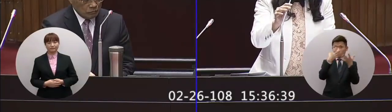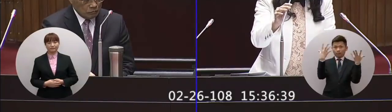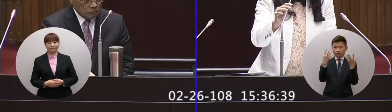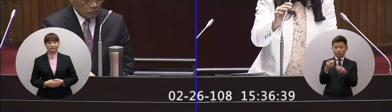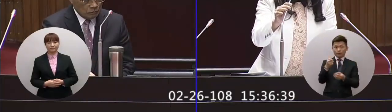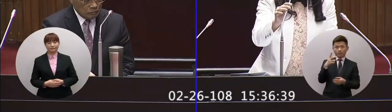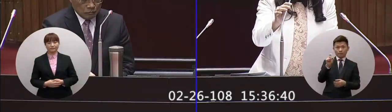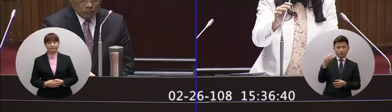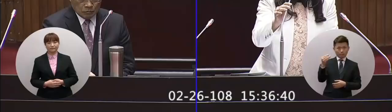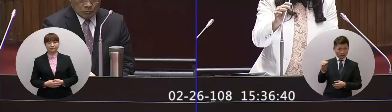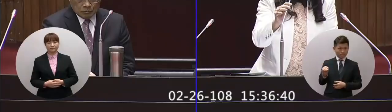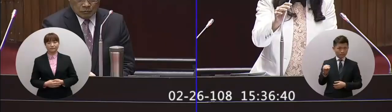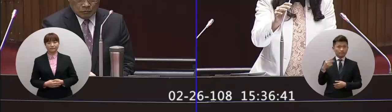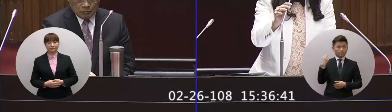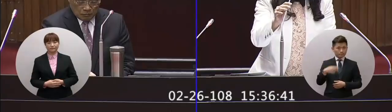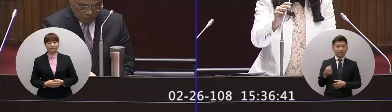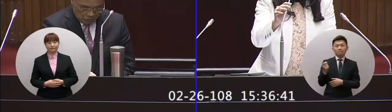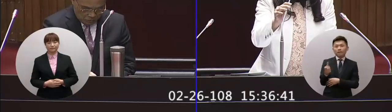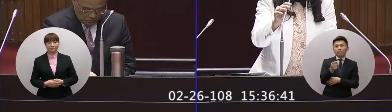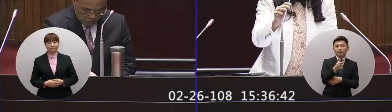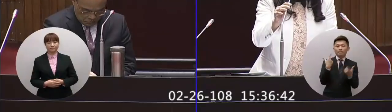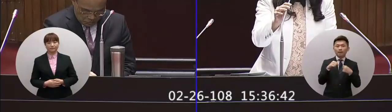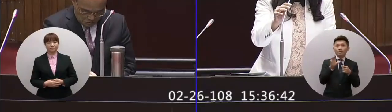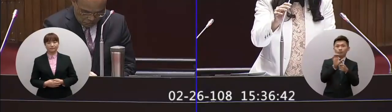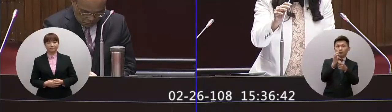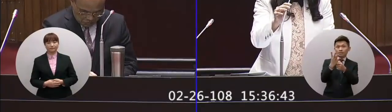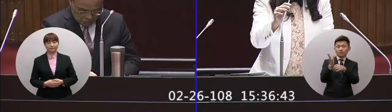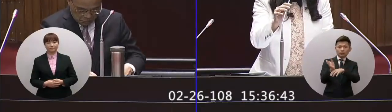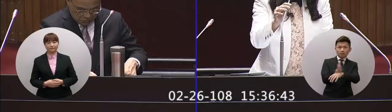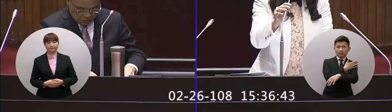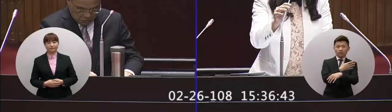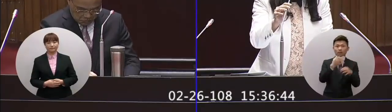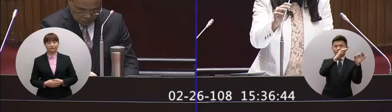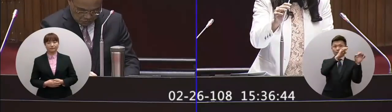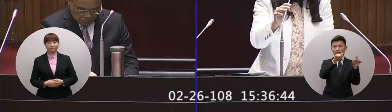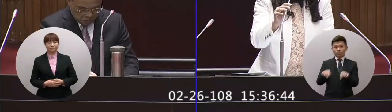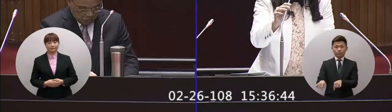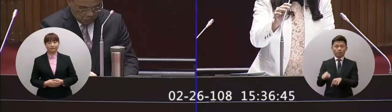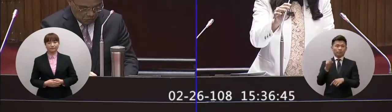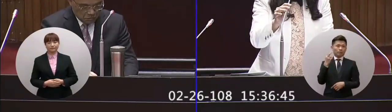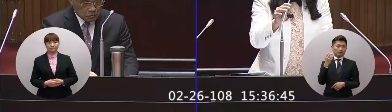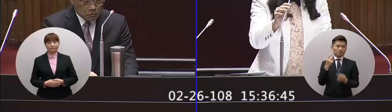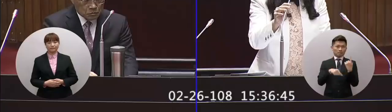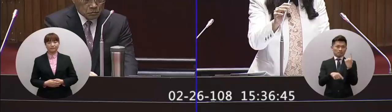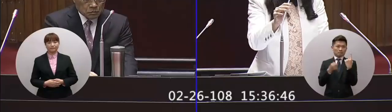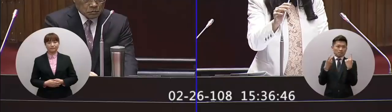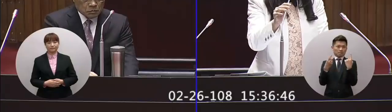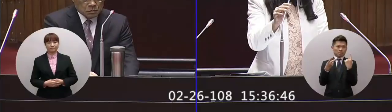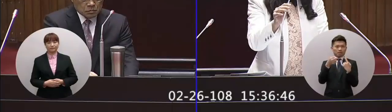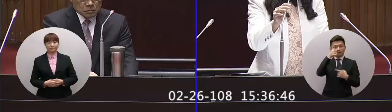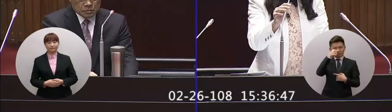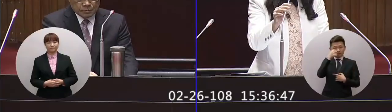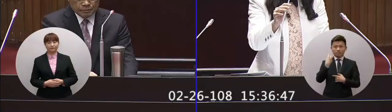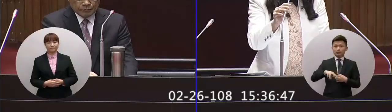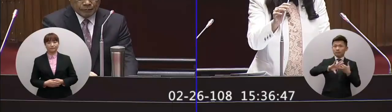269萬而且他們的這個消費也從94年以後首度的降低到200塊以下那麼第二方面你來看